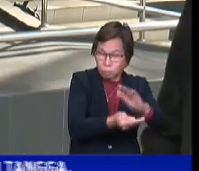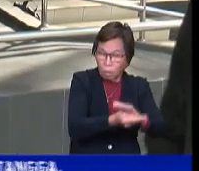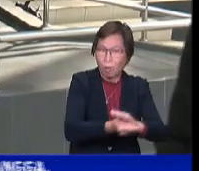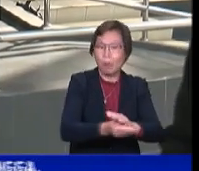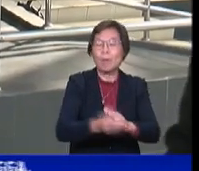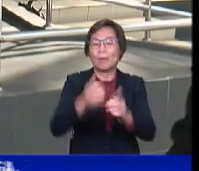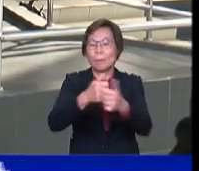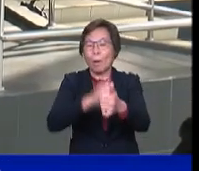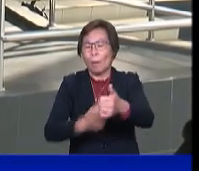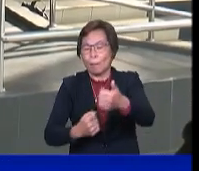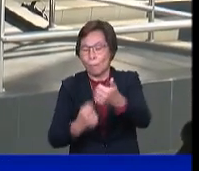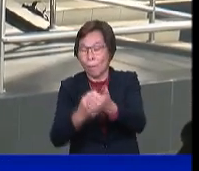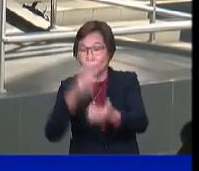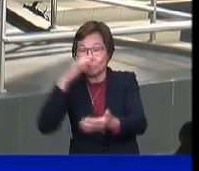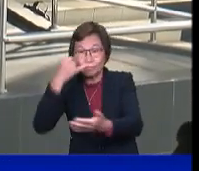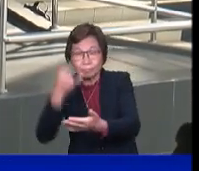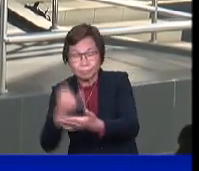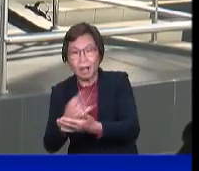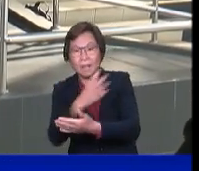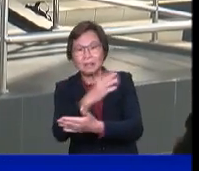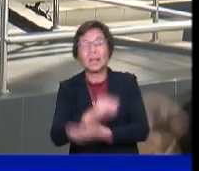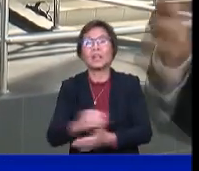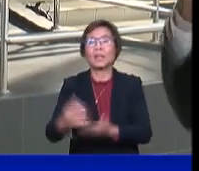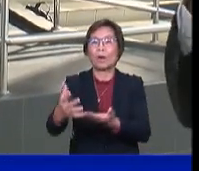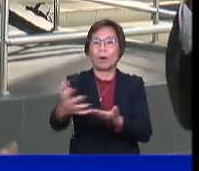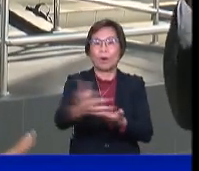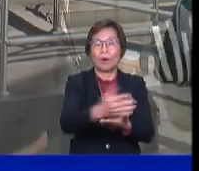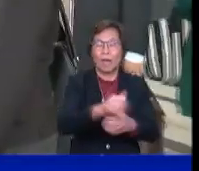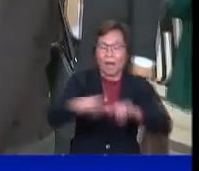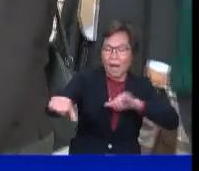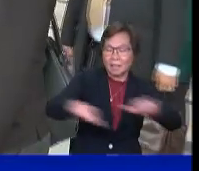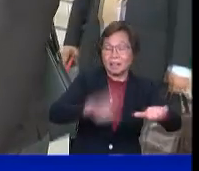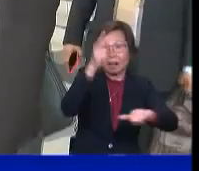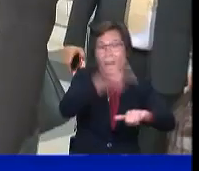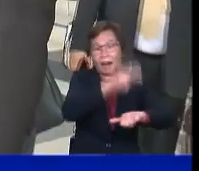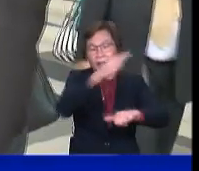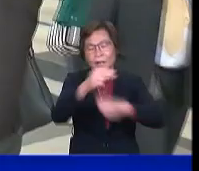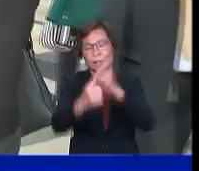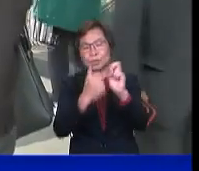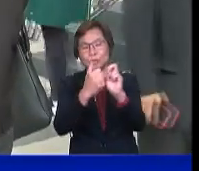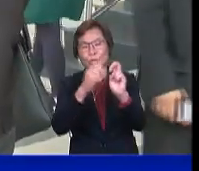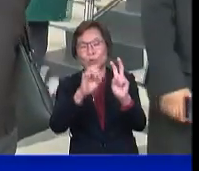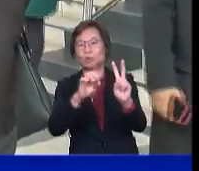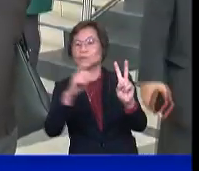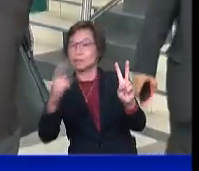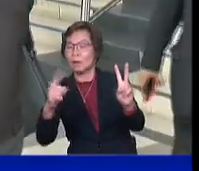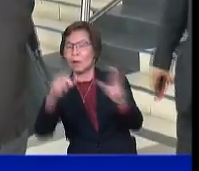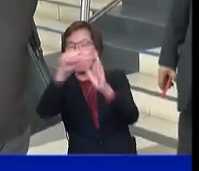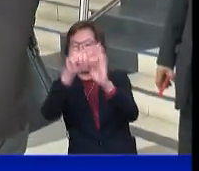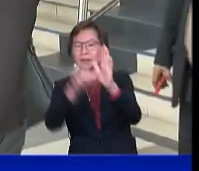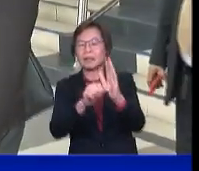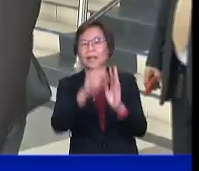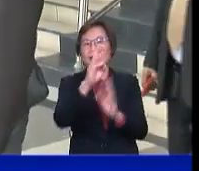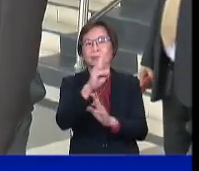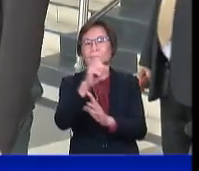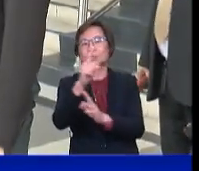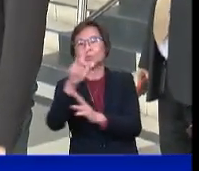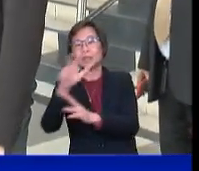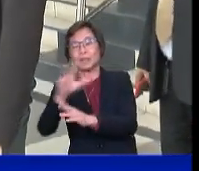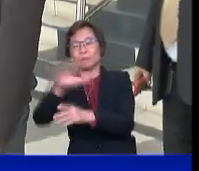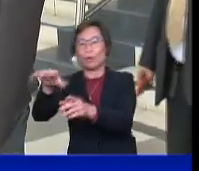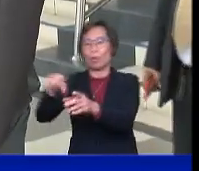Pencegahan Pembiayaan Keganasan dan Hasil daripada Aktiviti Haram 2001 Akta 613